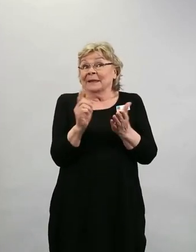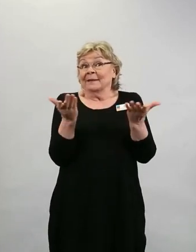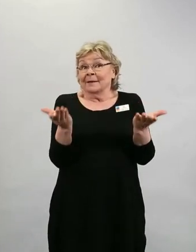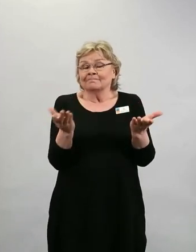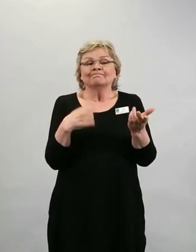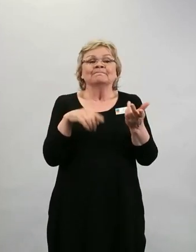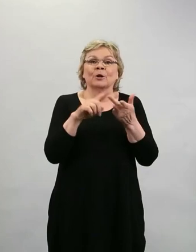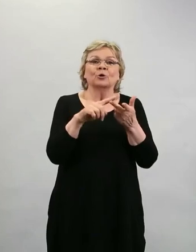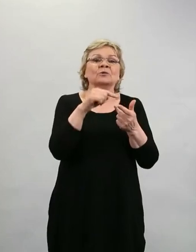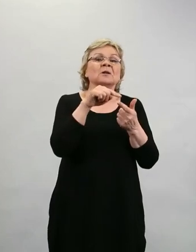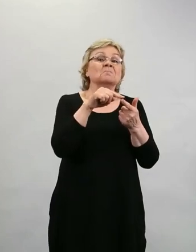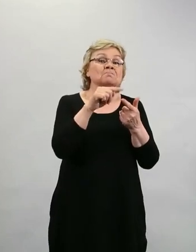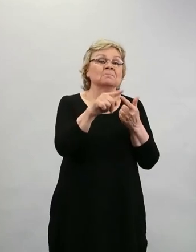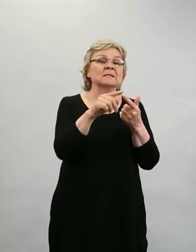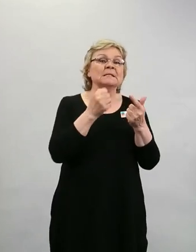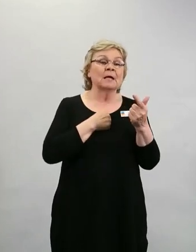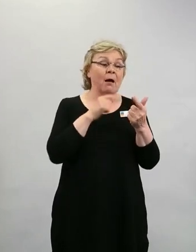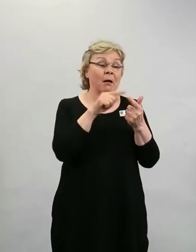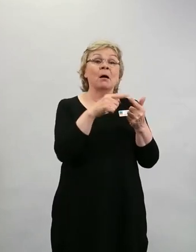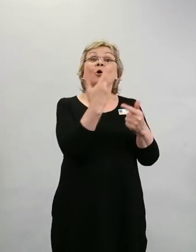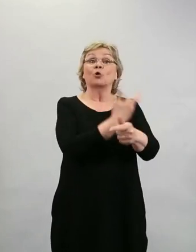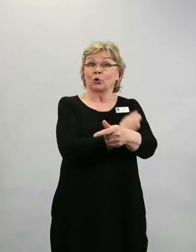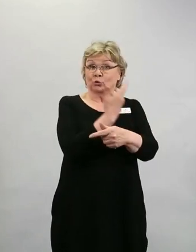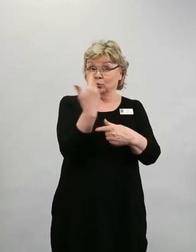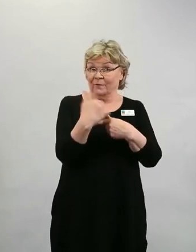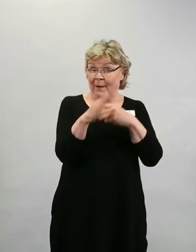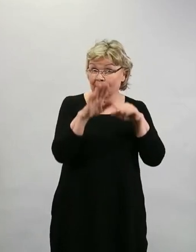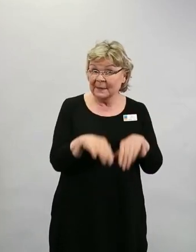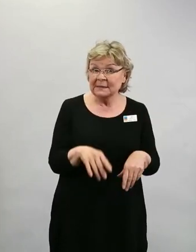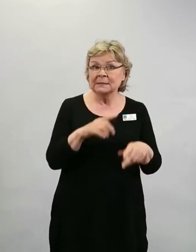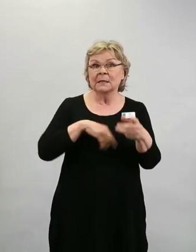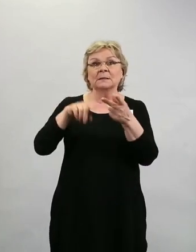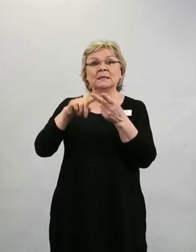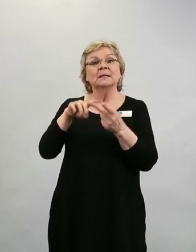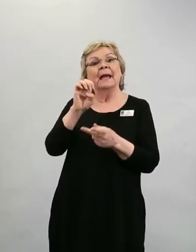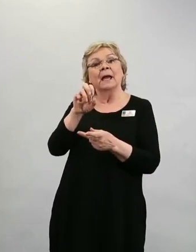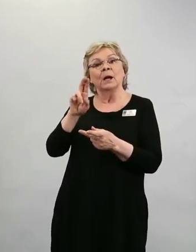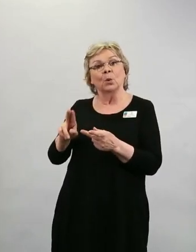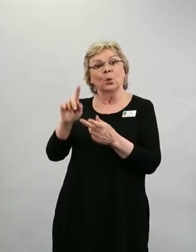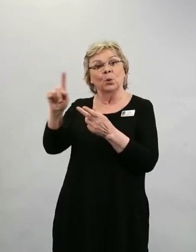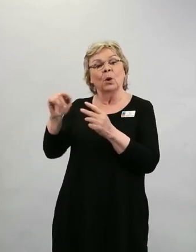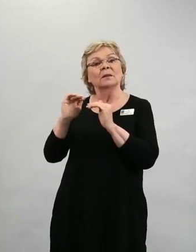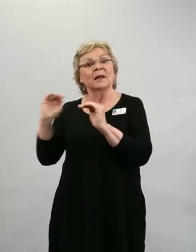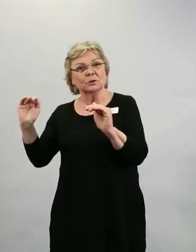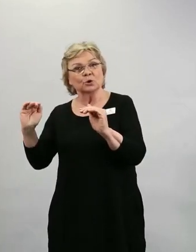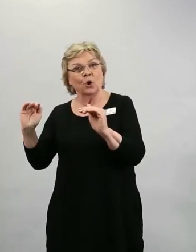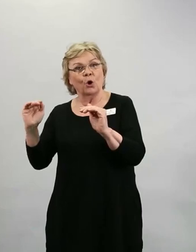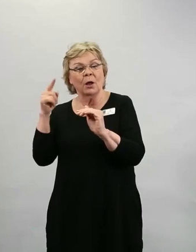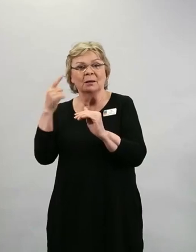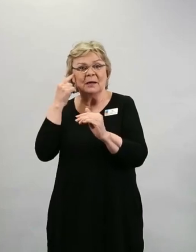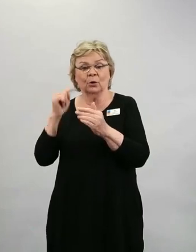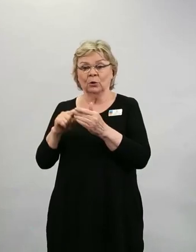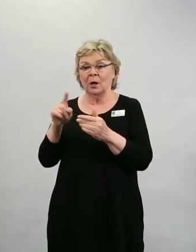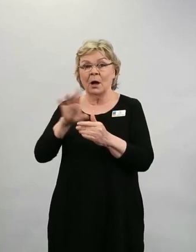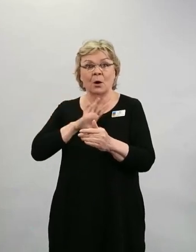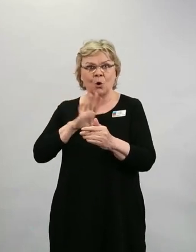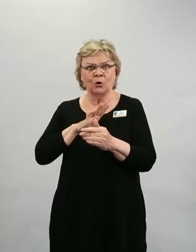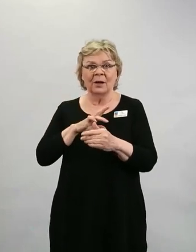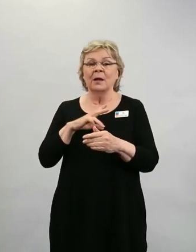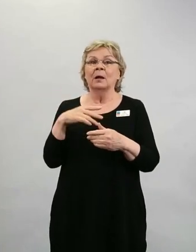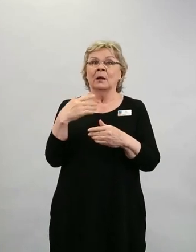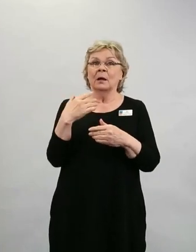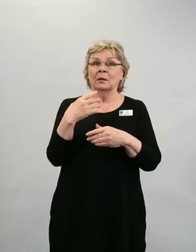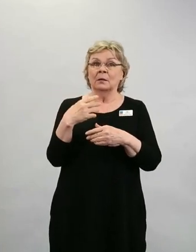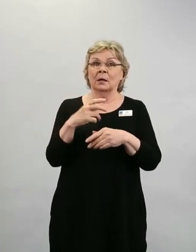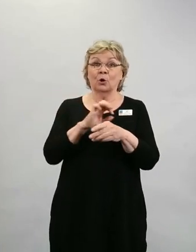Tähän EU-todistukseen myös liittyvät nämä vaihtoehdot. Se voi olla myös todistus siitä, että on sairastanut taudin, tai todistus siitä,